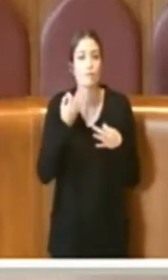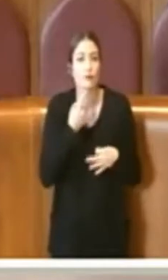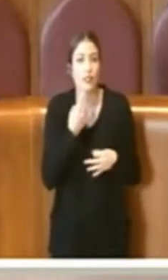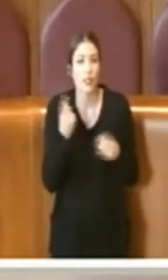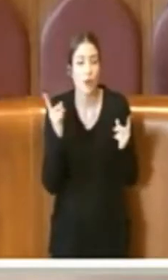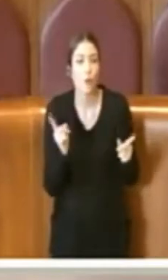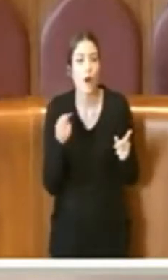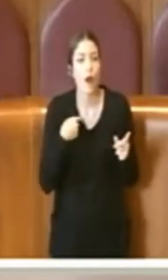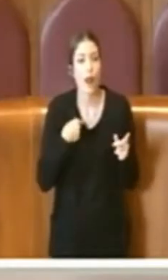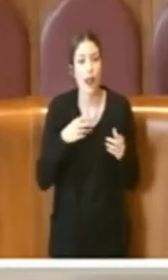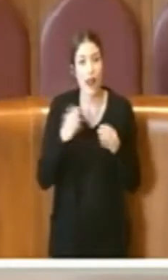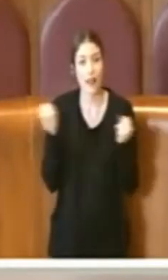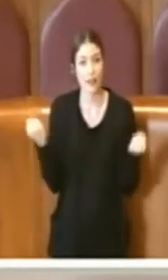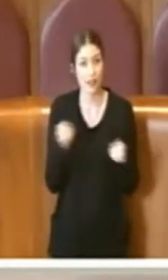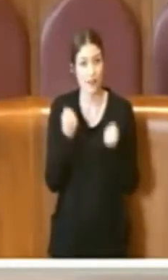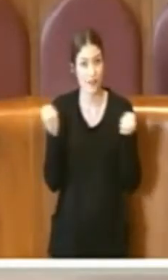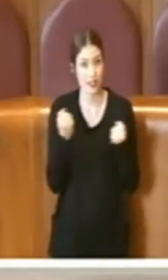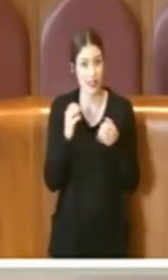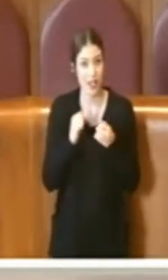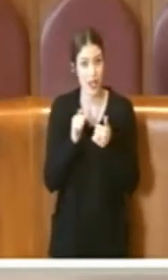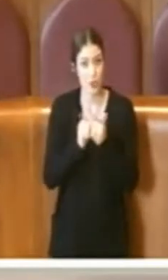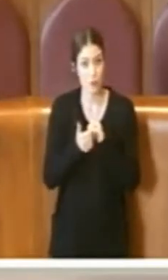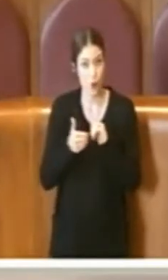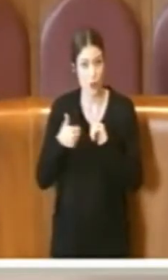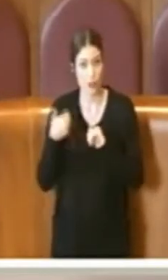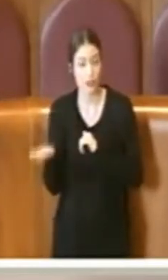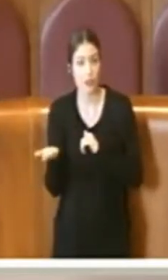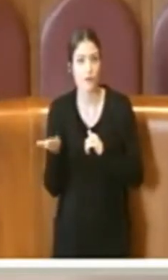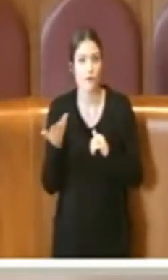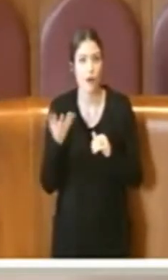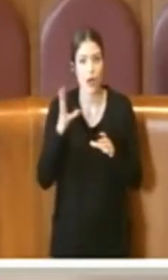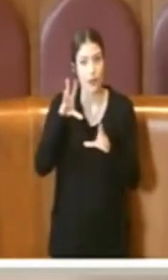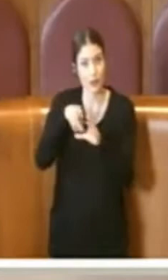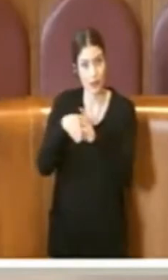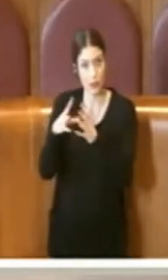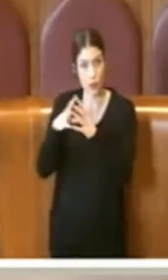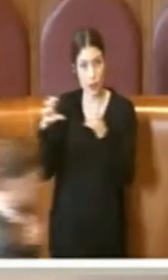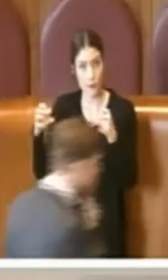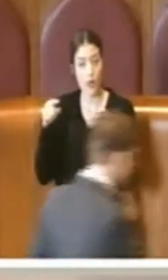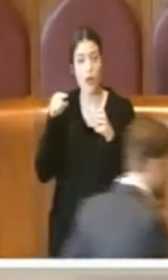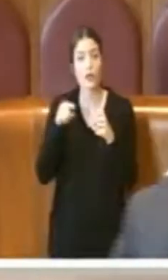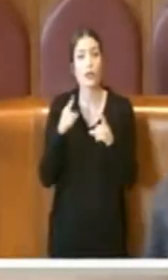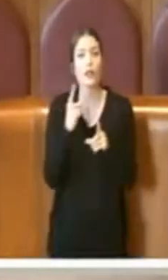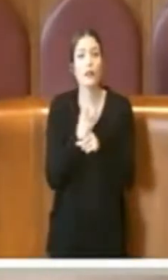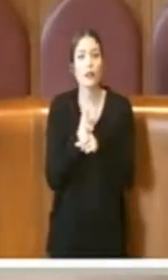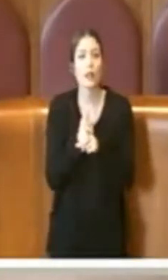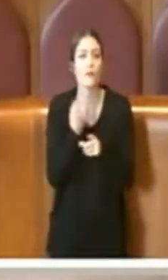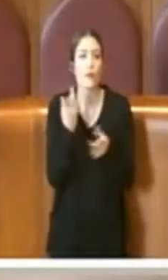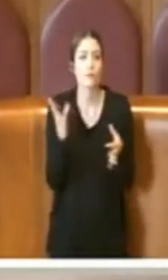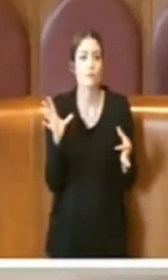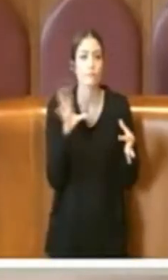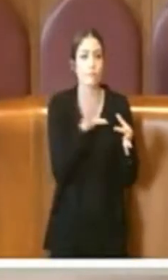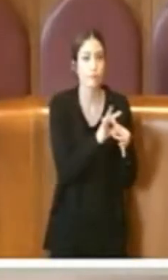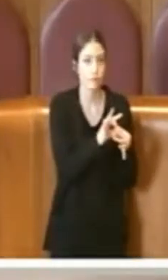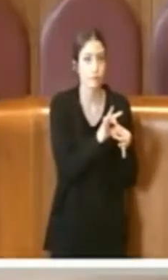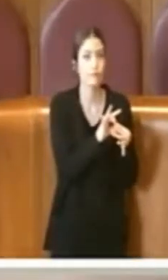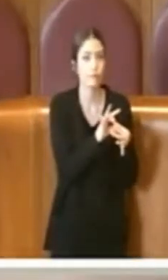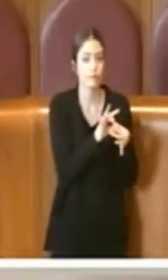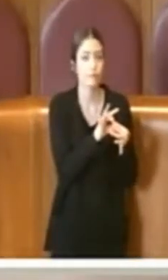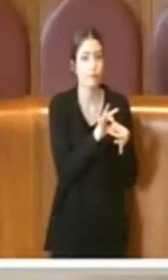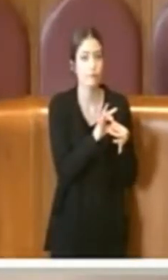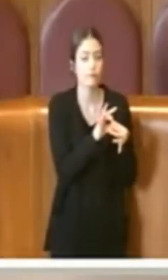extrasportive previste all'interno degli impianti debbano avere una connessione con quelli che sono